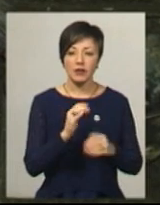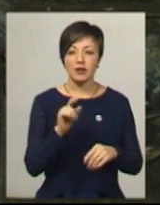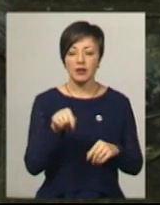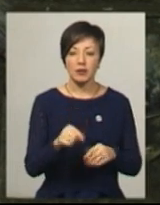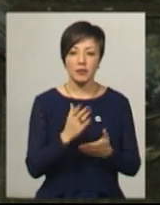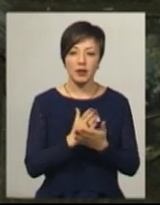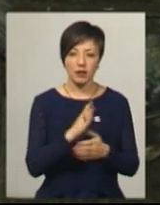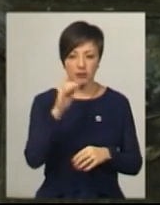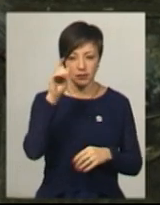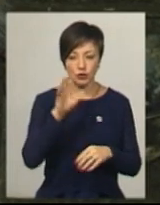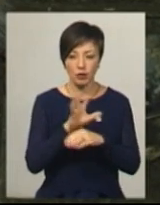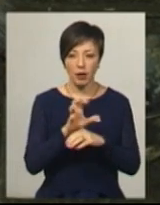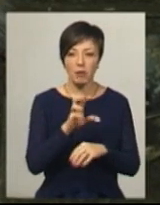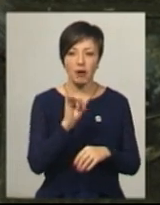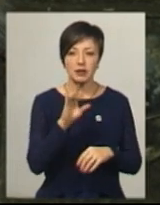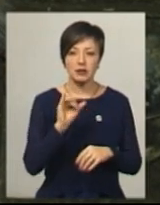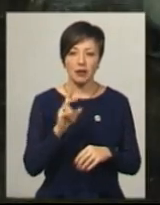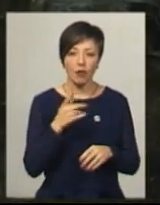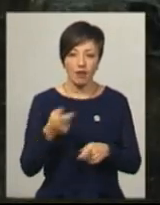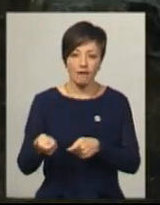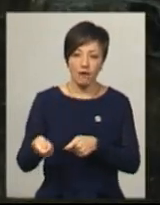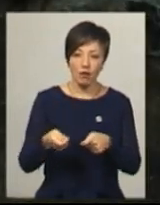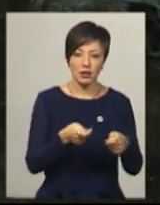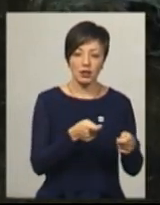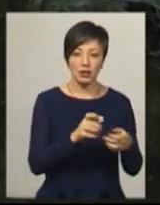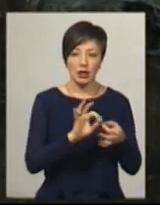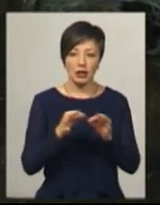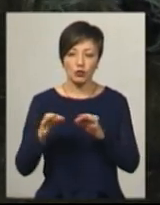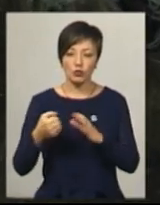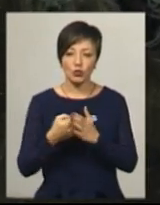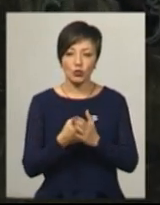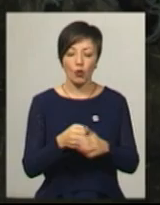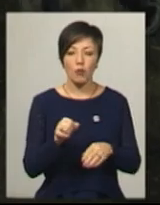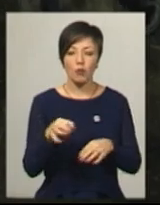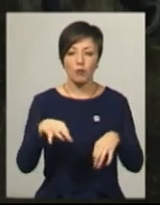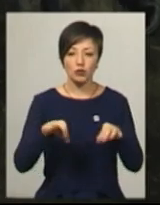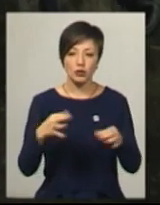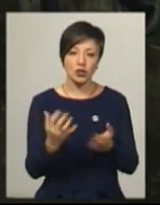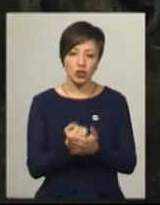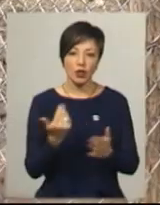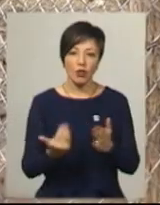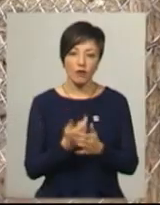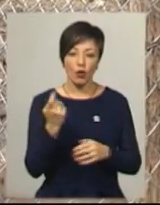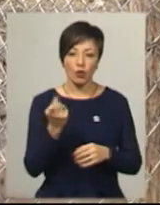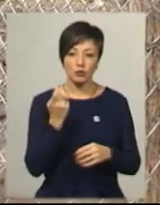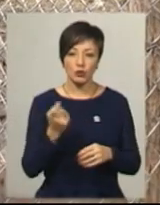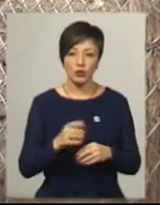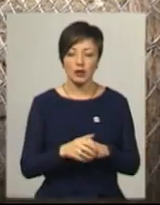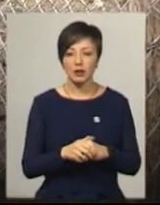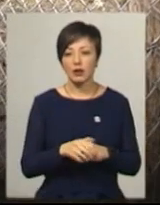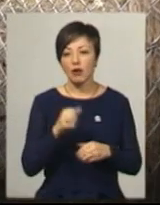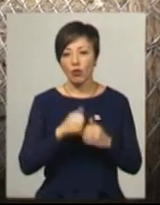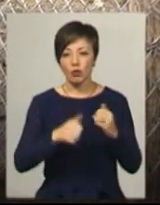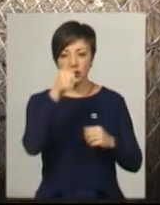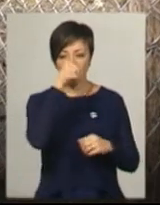перебуває і барсик, який травмував лапи, коли його волокли прикутував ланцюгом до машини. Для нього знайшлися нові господарі. Кожен місяць нам